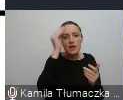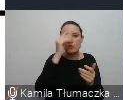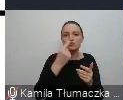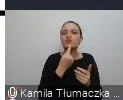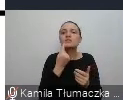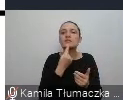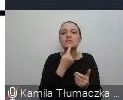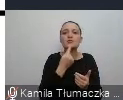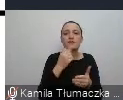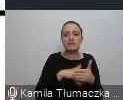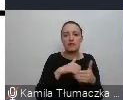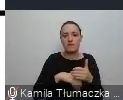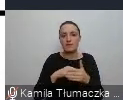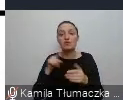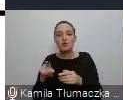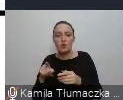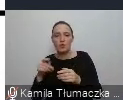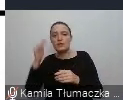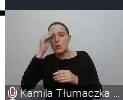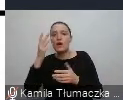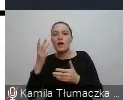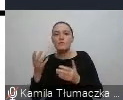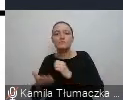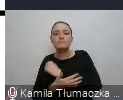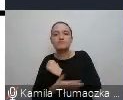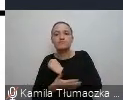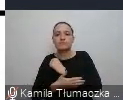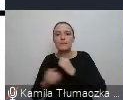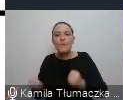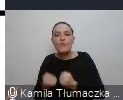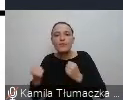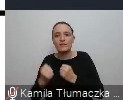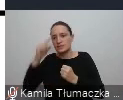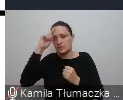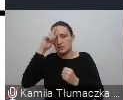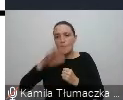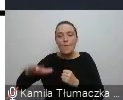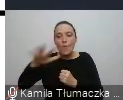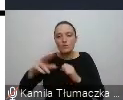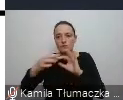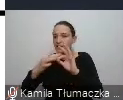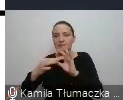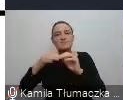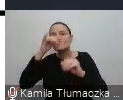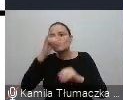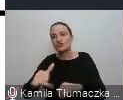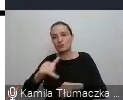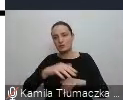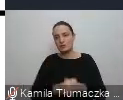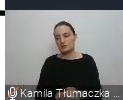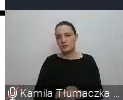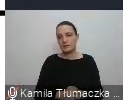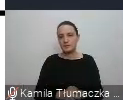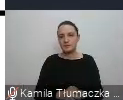językowych, nauka oparta na motywacji wynikającej ze społecznych relacji nie jest w stanie zaistnieć. Tak dalej za